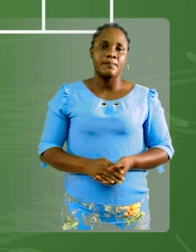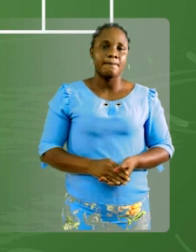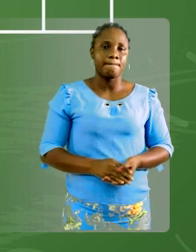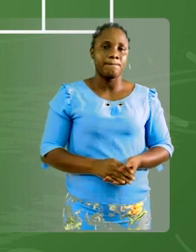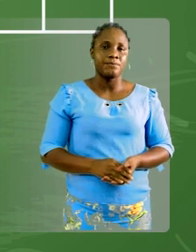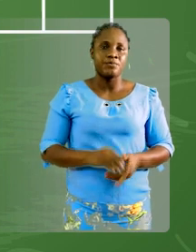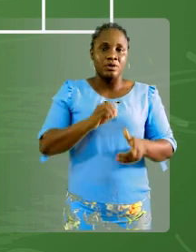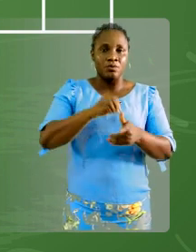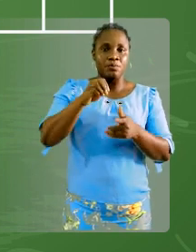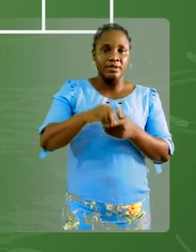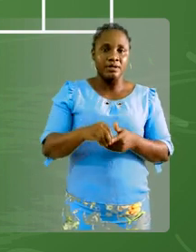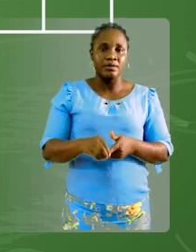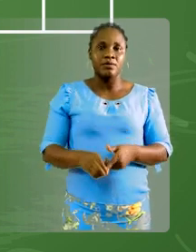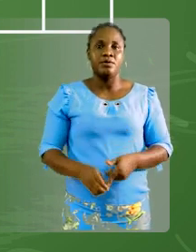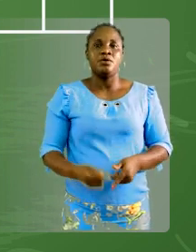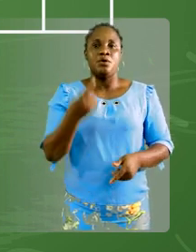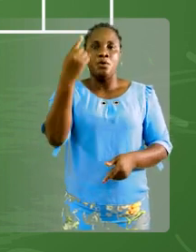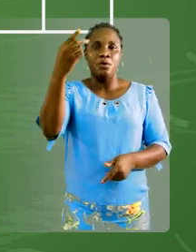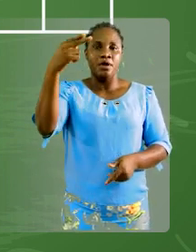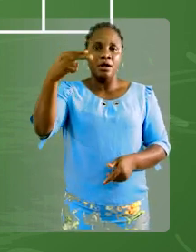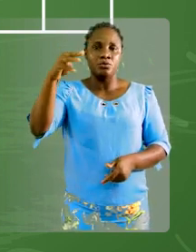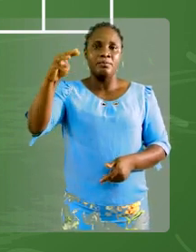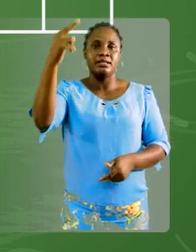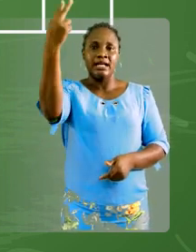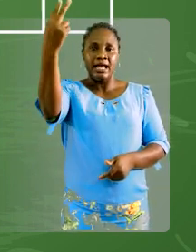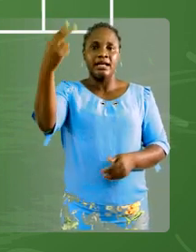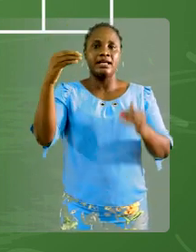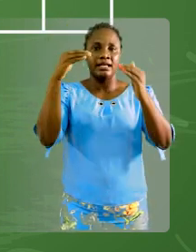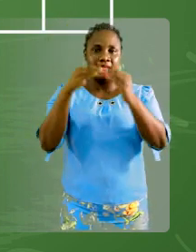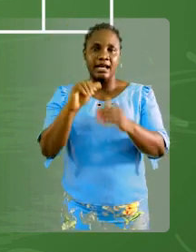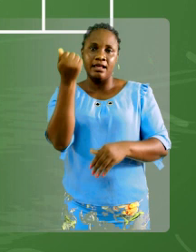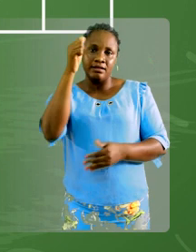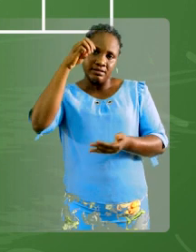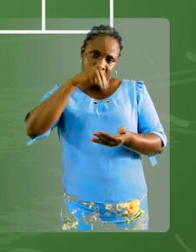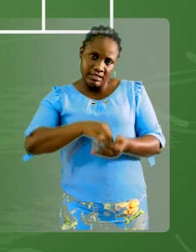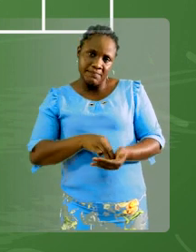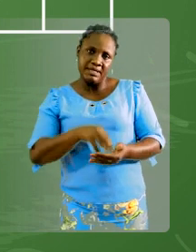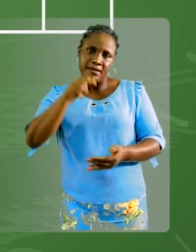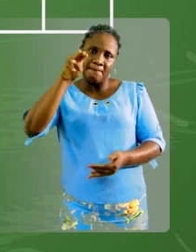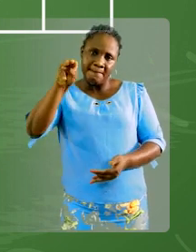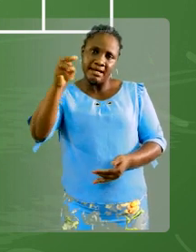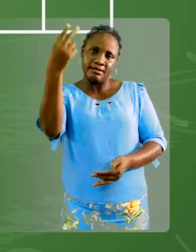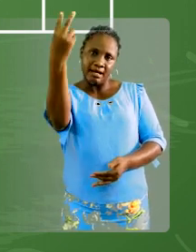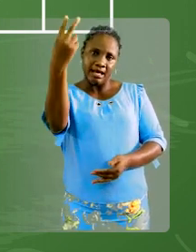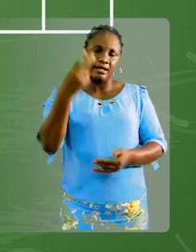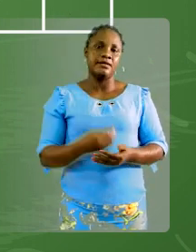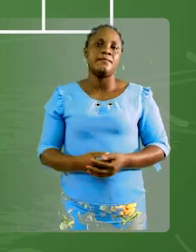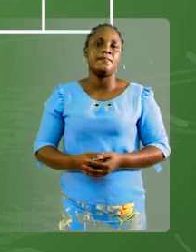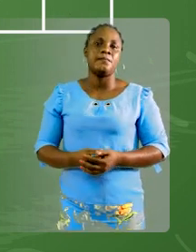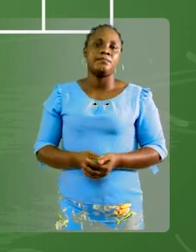Ou bien, un hectomètre carré égale à dix mille mètres carrés.